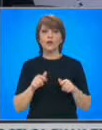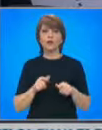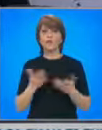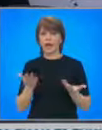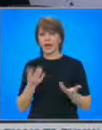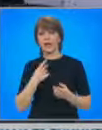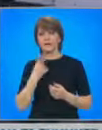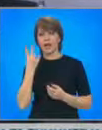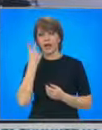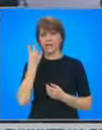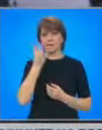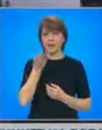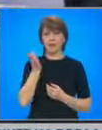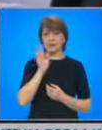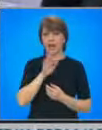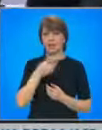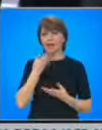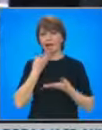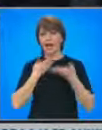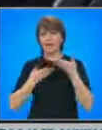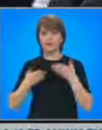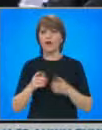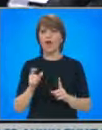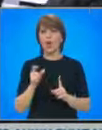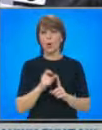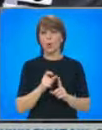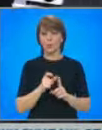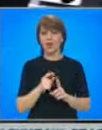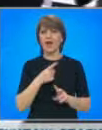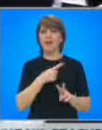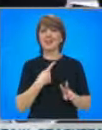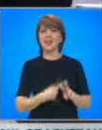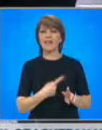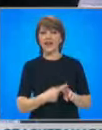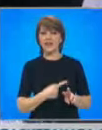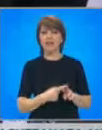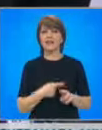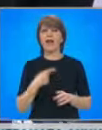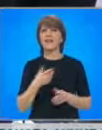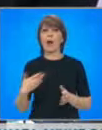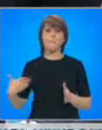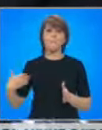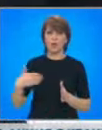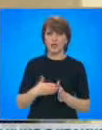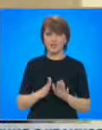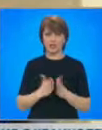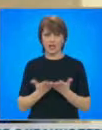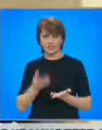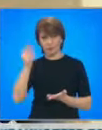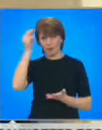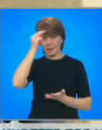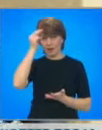станало ясно от разговора му с Марк Рюте, чиято страна Нидерландия винаги е била против членството на България в Шенген.